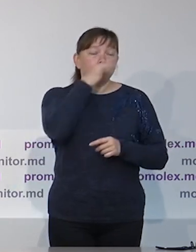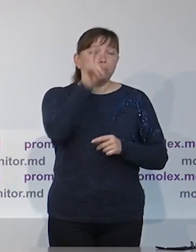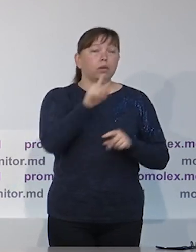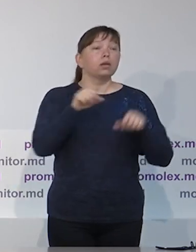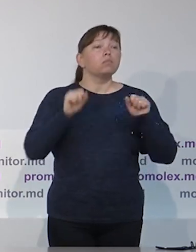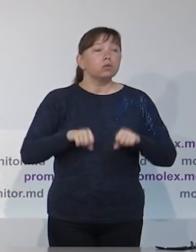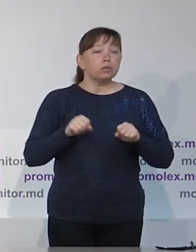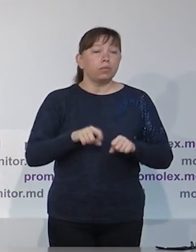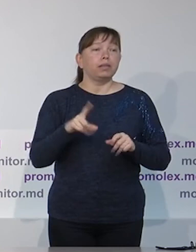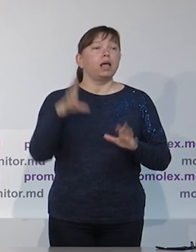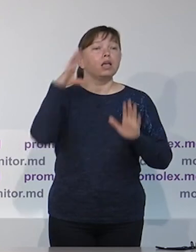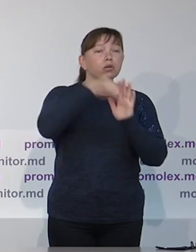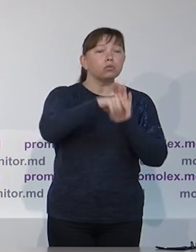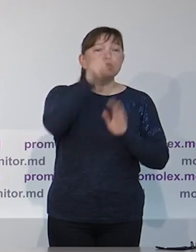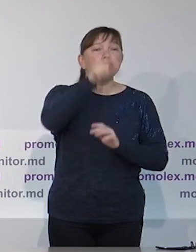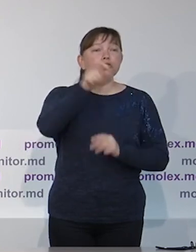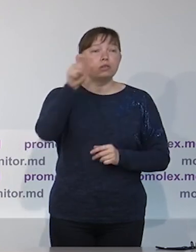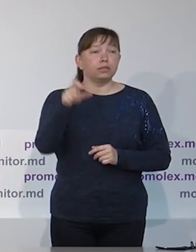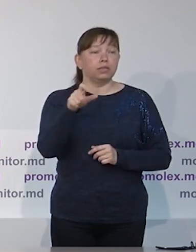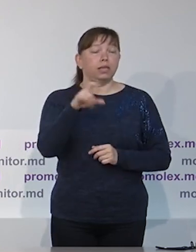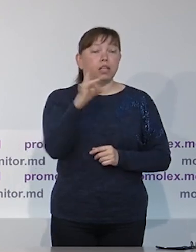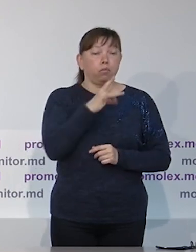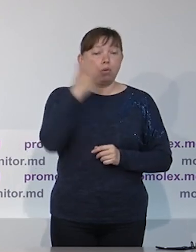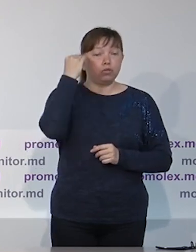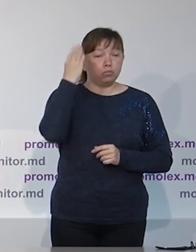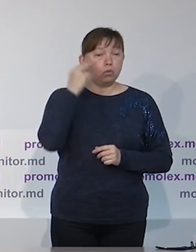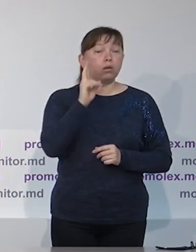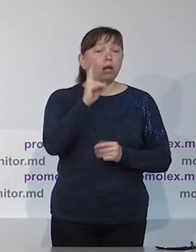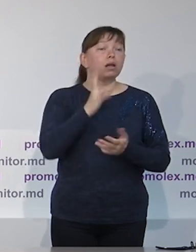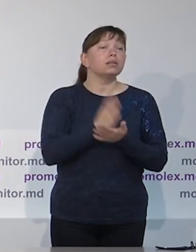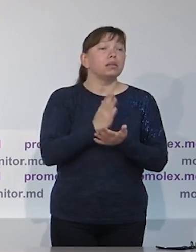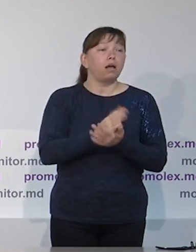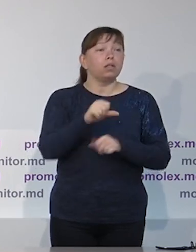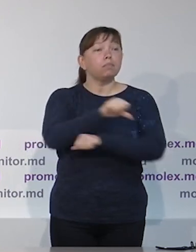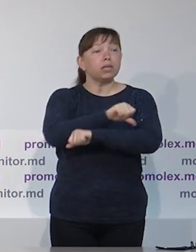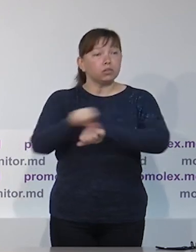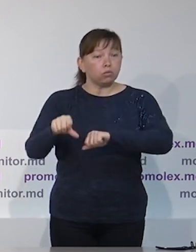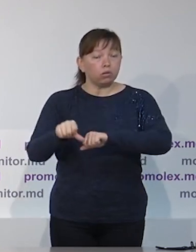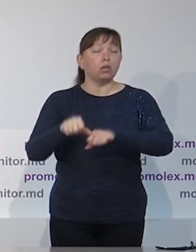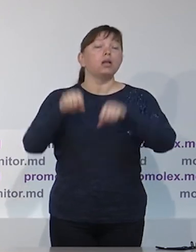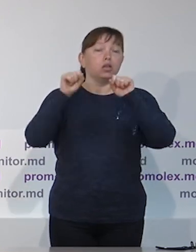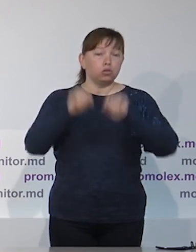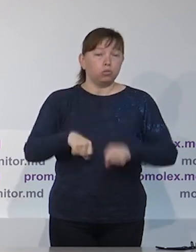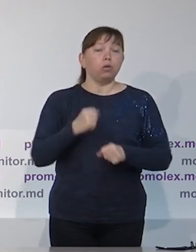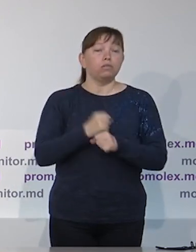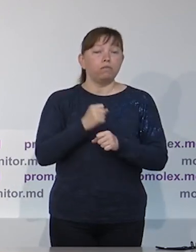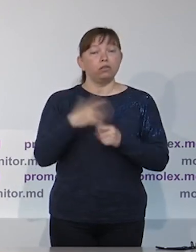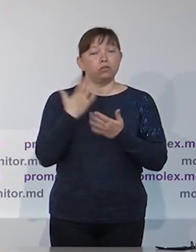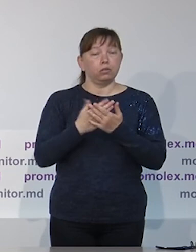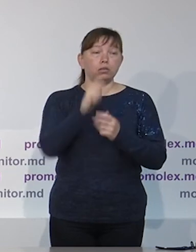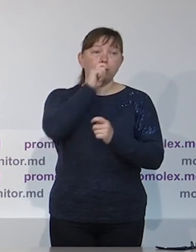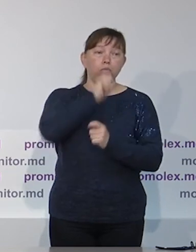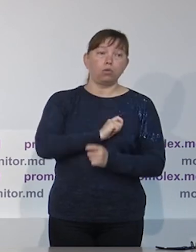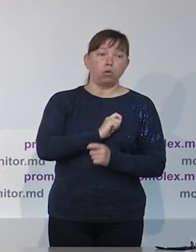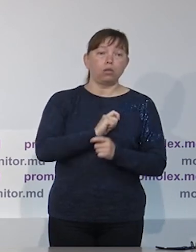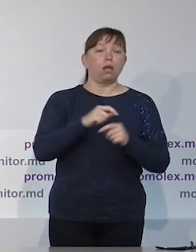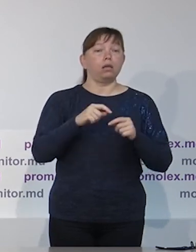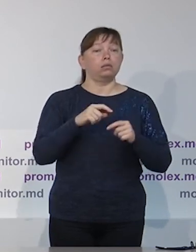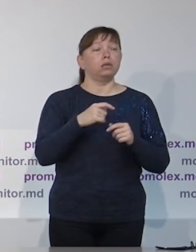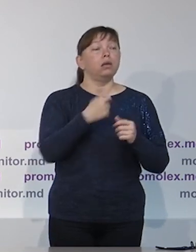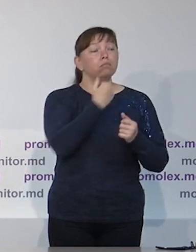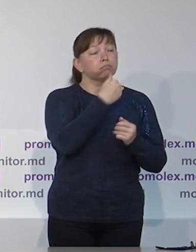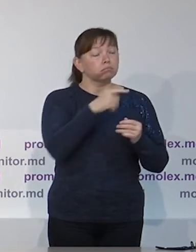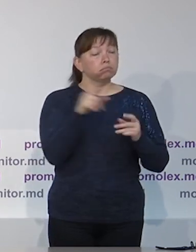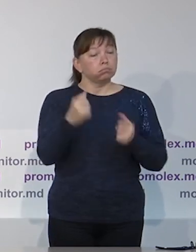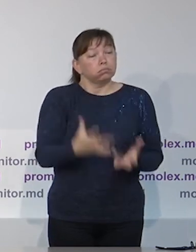предупредить и избегать их на этот раз. Что касается финансирования инициативных групп и